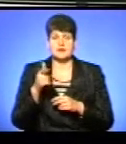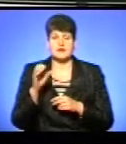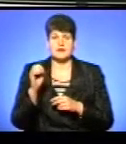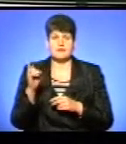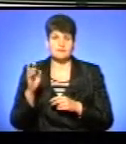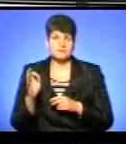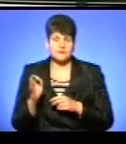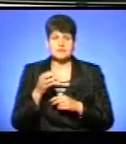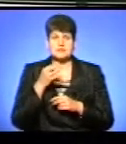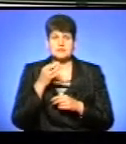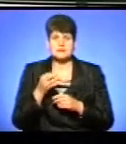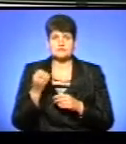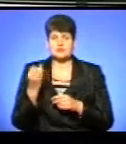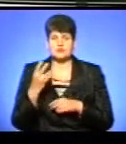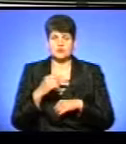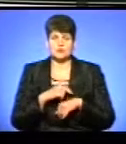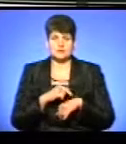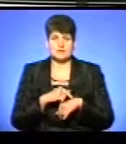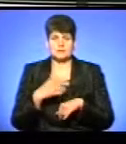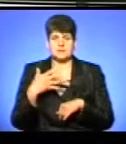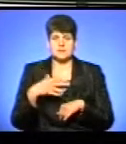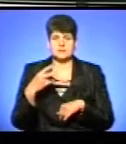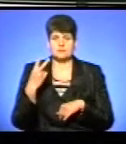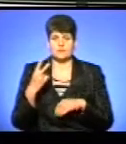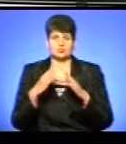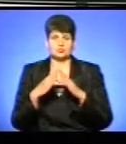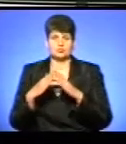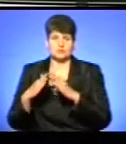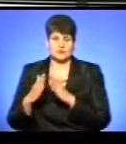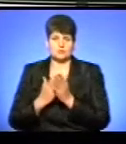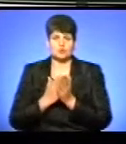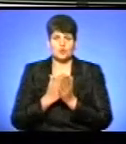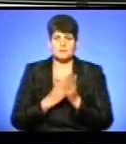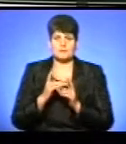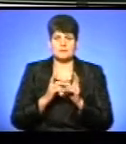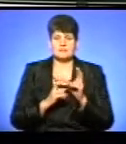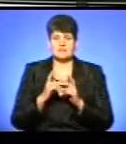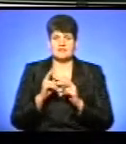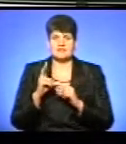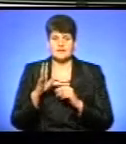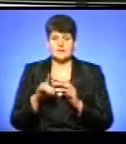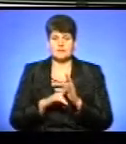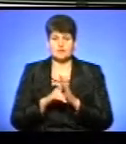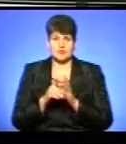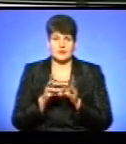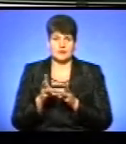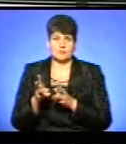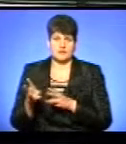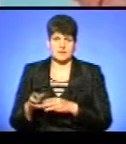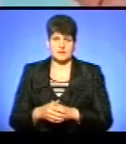повідомив, що станом на 14-ту годину в 52 будинках, які обслуговує підприємство, квартири почали обігрівати.